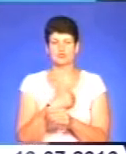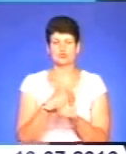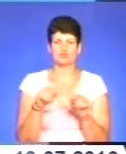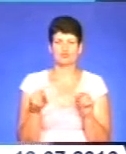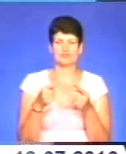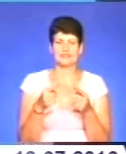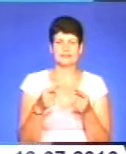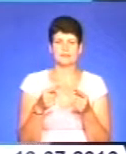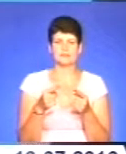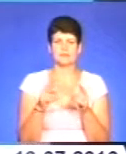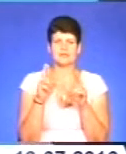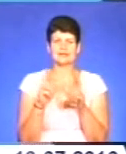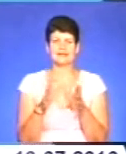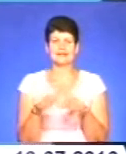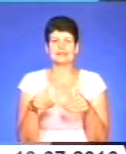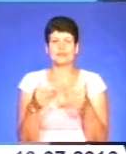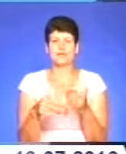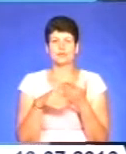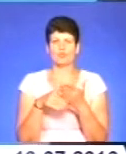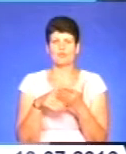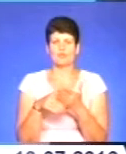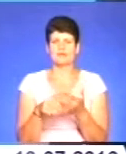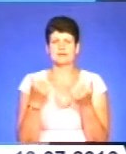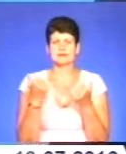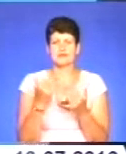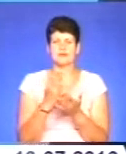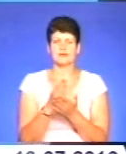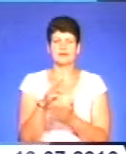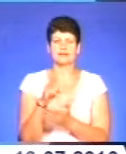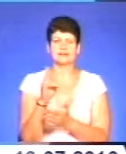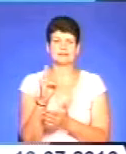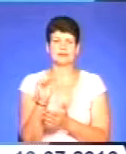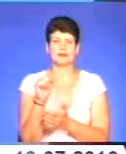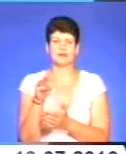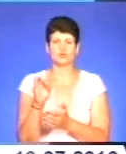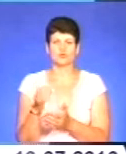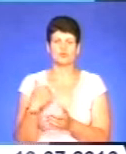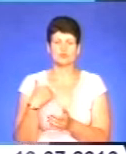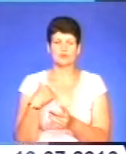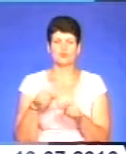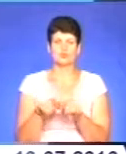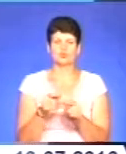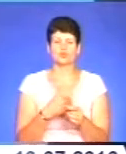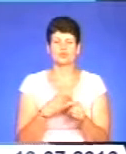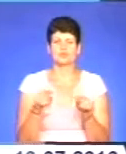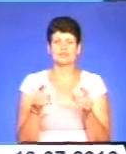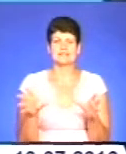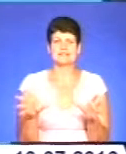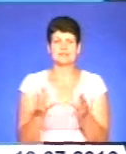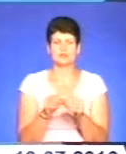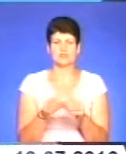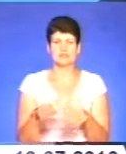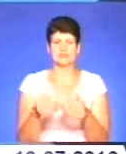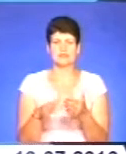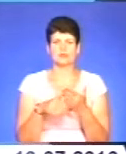такі принципи надання допомоги, як зараз в НАТО є, тобто військове. Так само хочемо створити спільно надання допомоги,